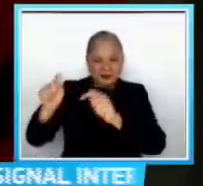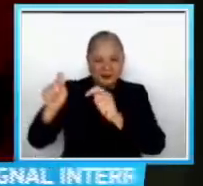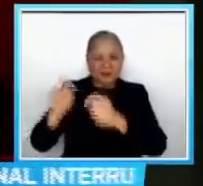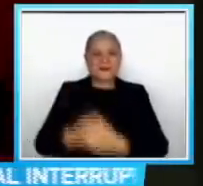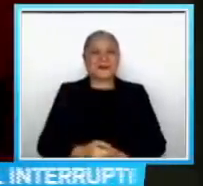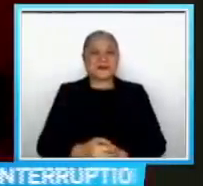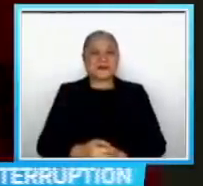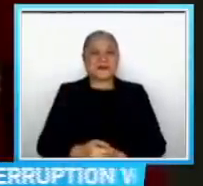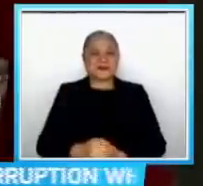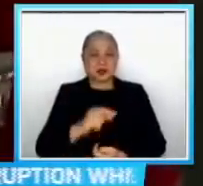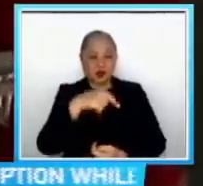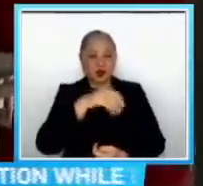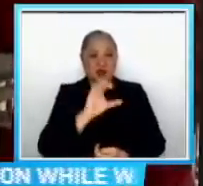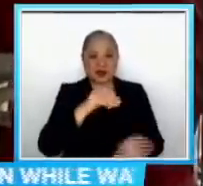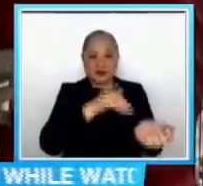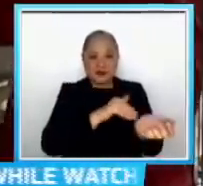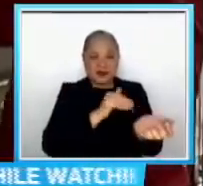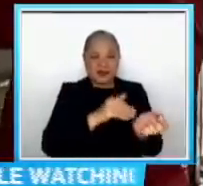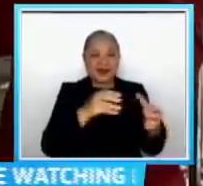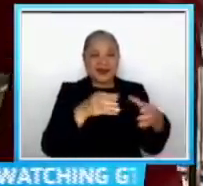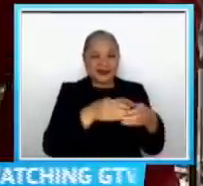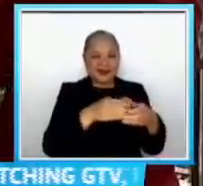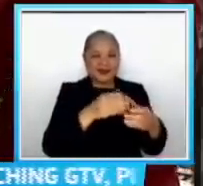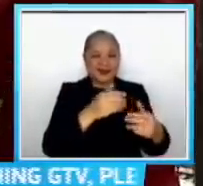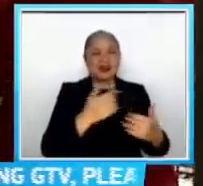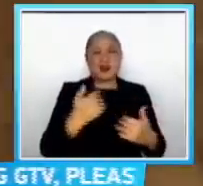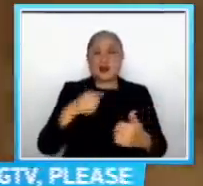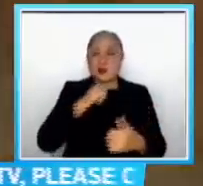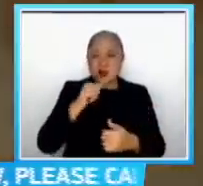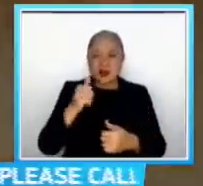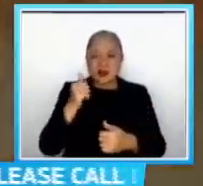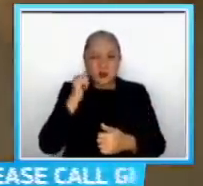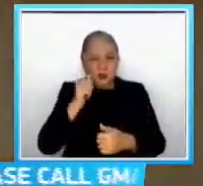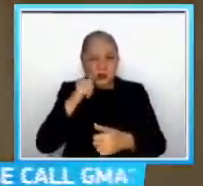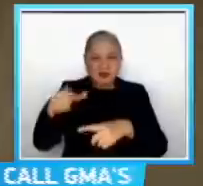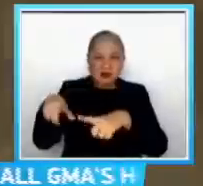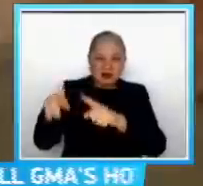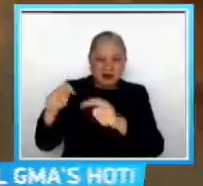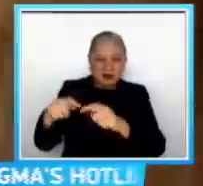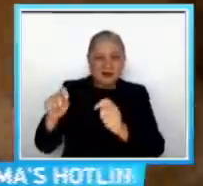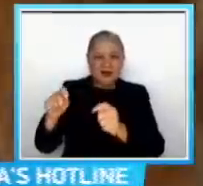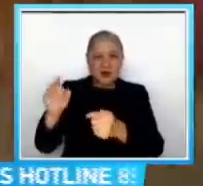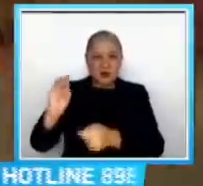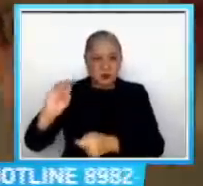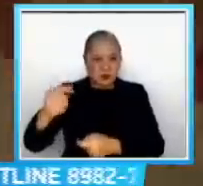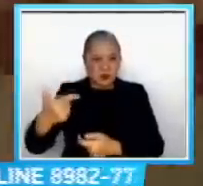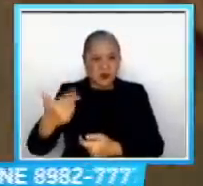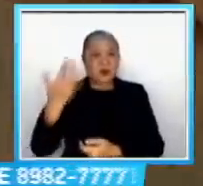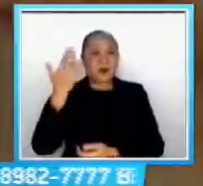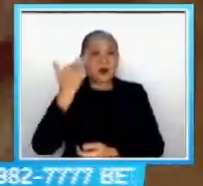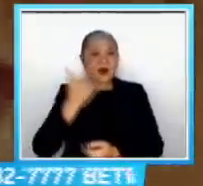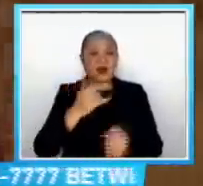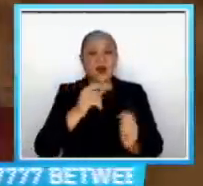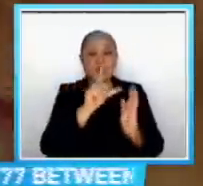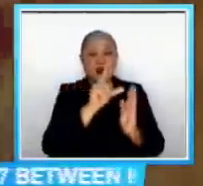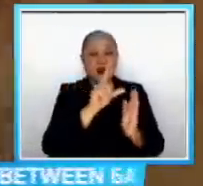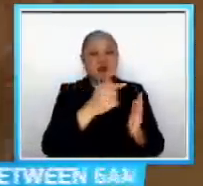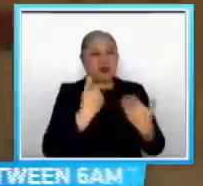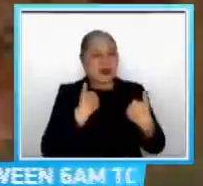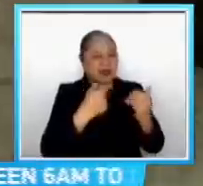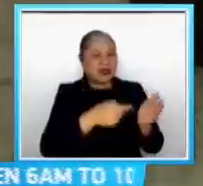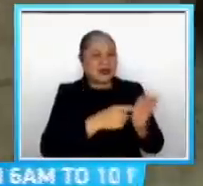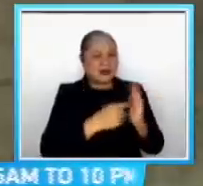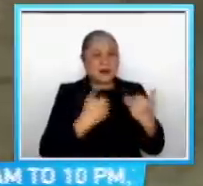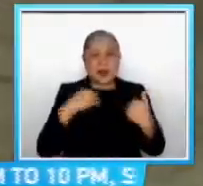Veterinary Department na hindi palaging mag-aampon sila ng aso Dahil una pa rin sa mandato nilang hanapin ang pabayang